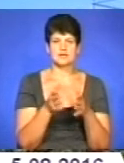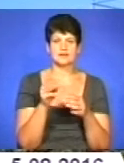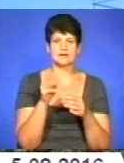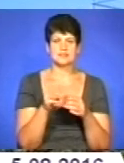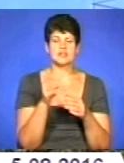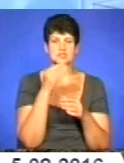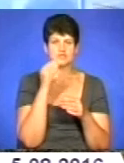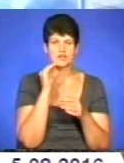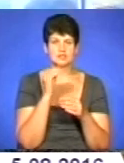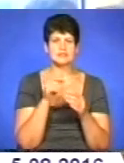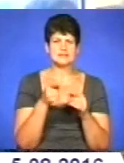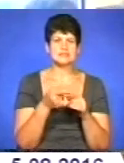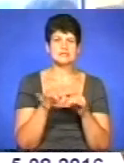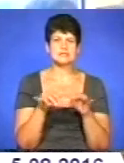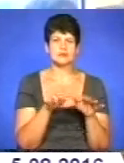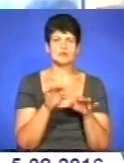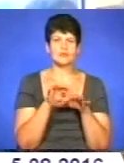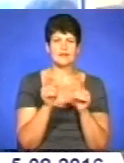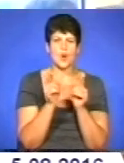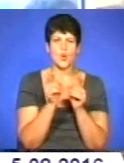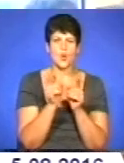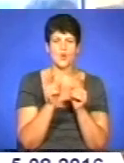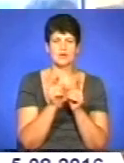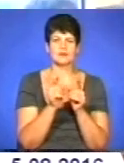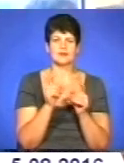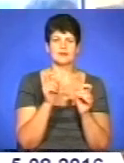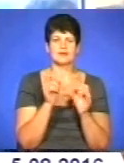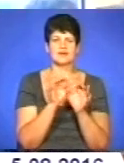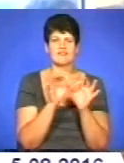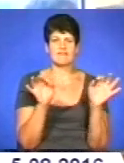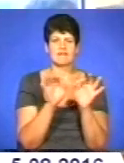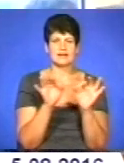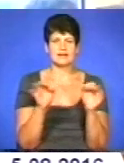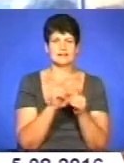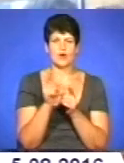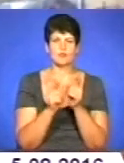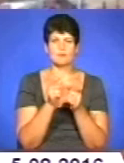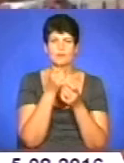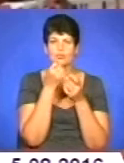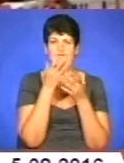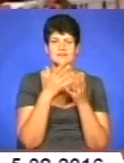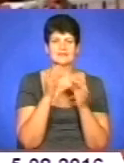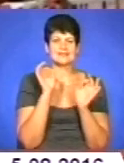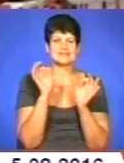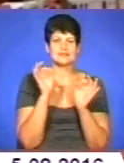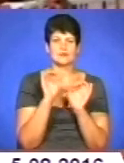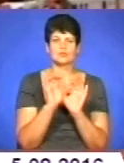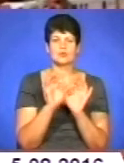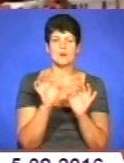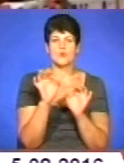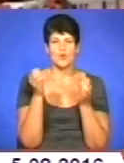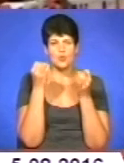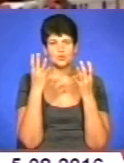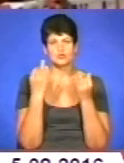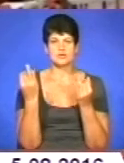пан Ігор, такі заходи проводять на коротких хвилях, де радіоаматори світу обмінюються позитивними сигналами, які розповідають про культурні та